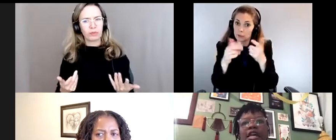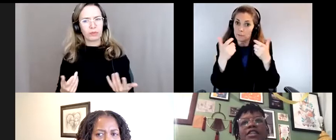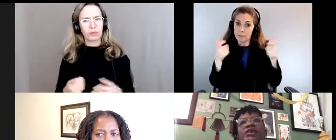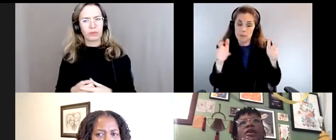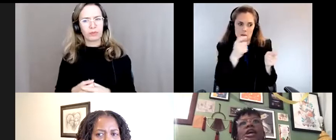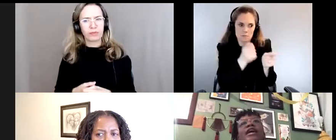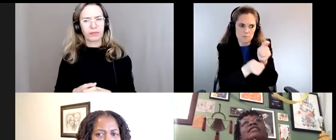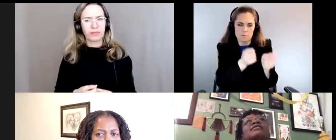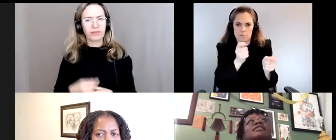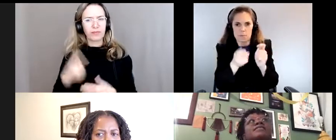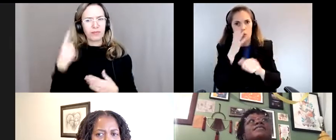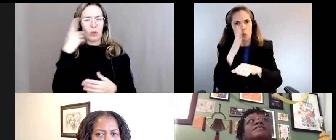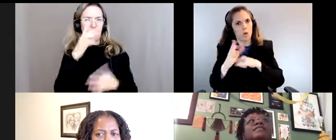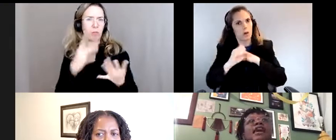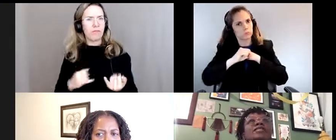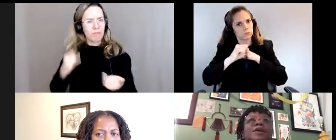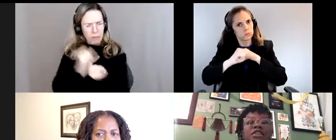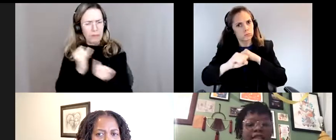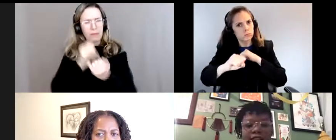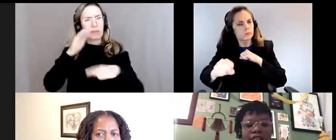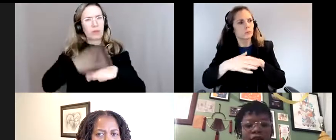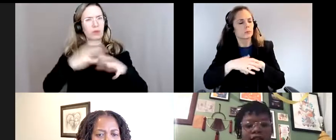se battre, si on veut, avec la crise climatique,